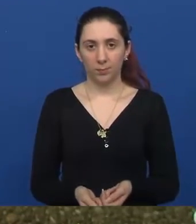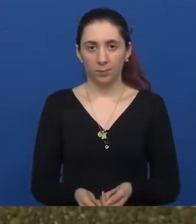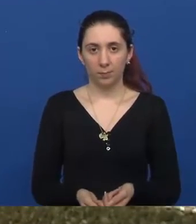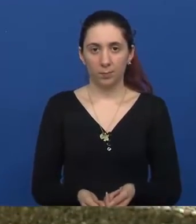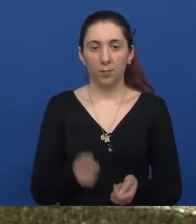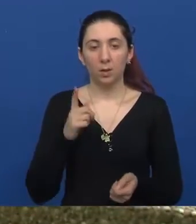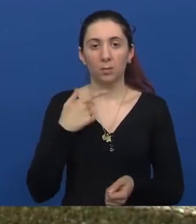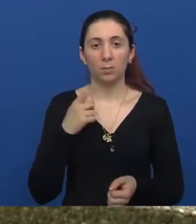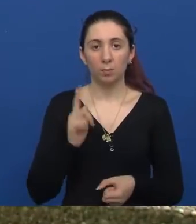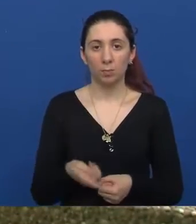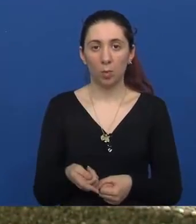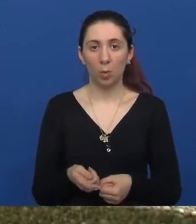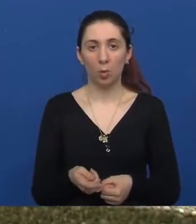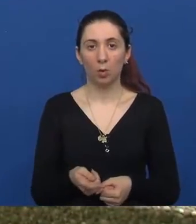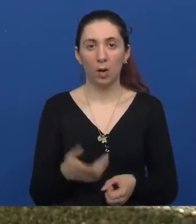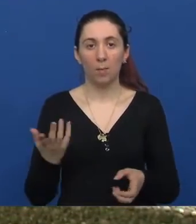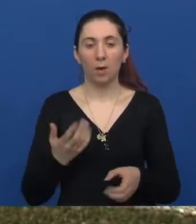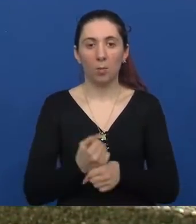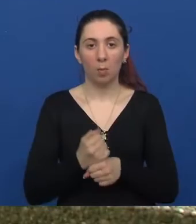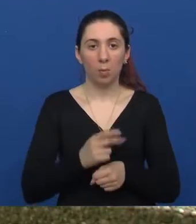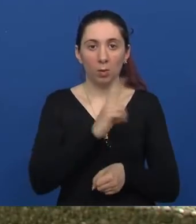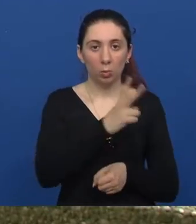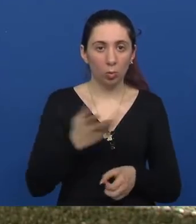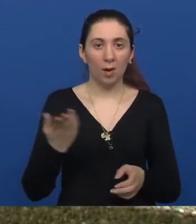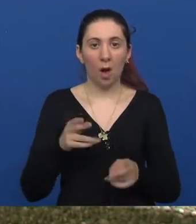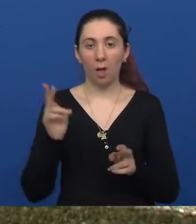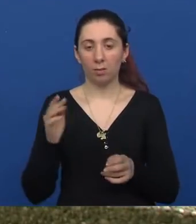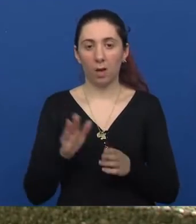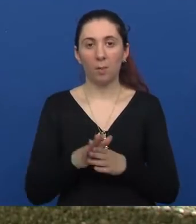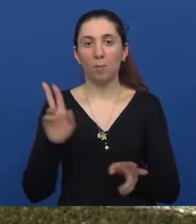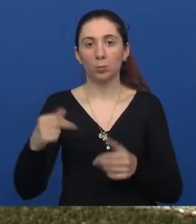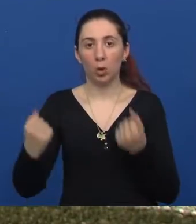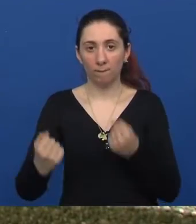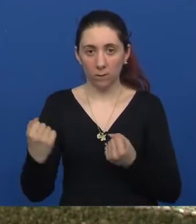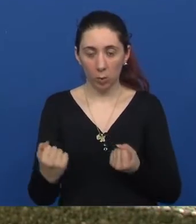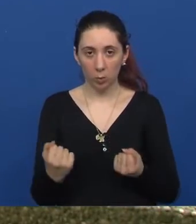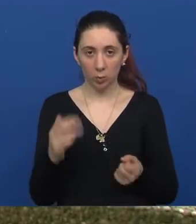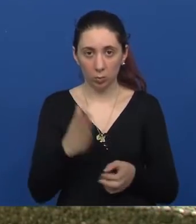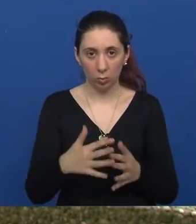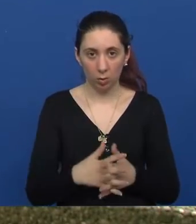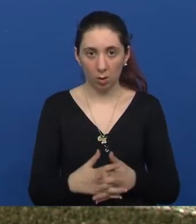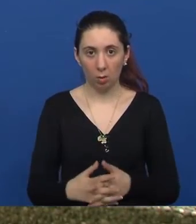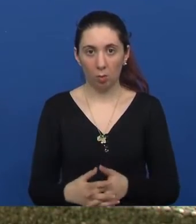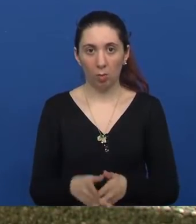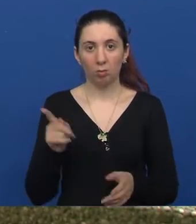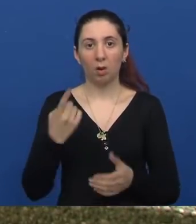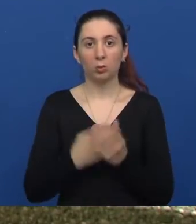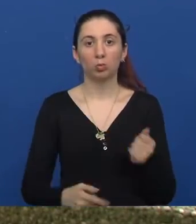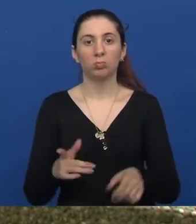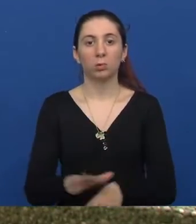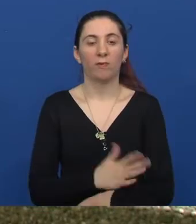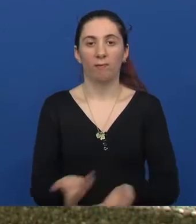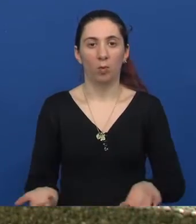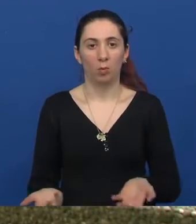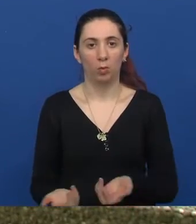Jednostavno, moraš ukomponirati sa drugima kada oni mogu voziti i onda ti jednostavno izgubiš volju.